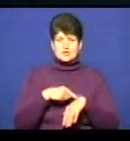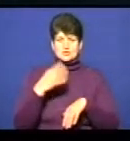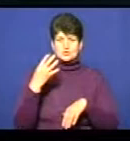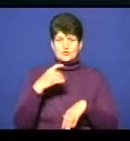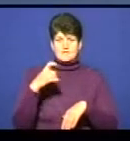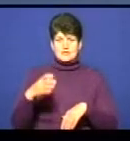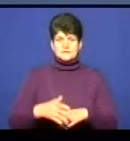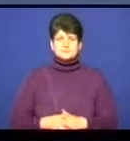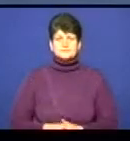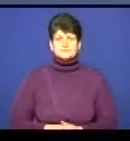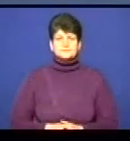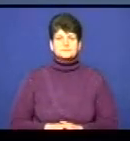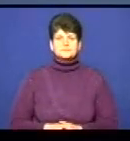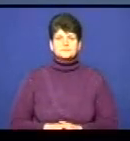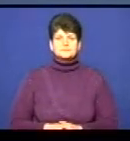хвилин.